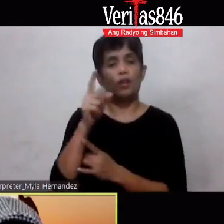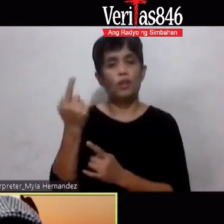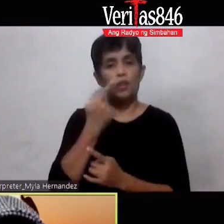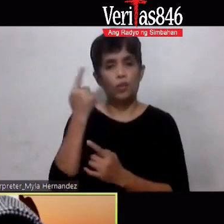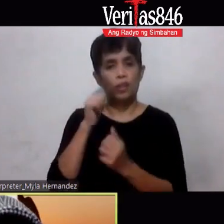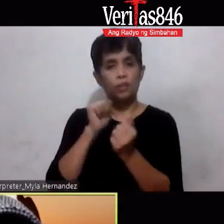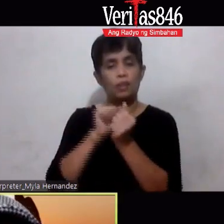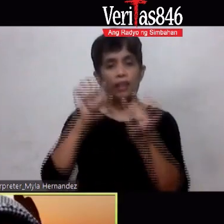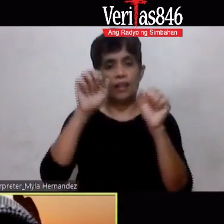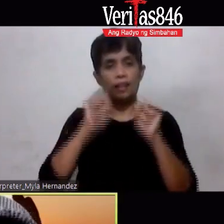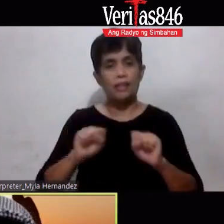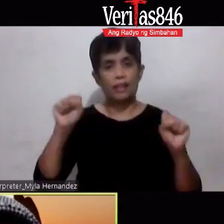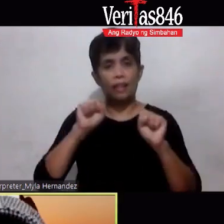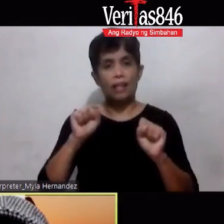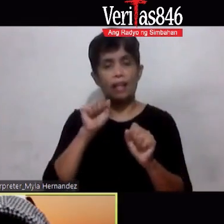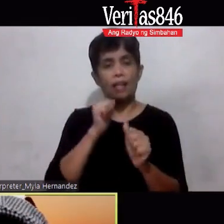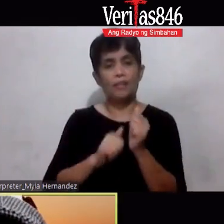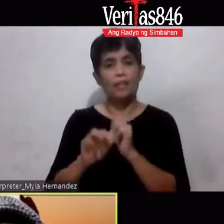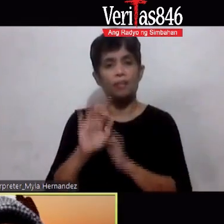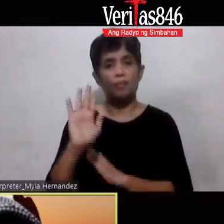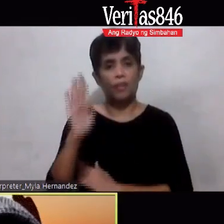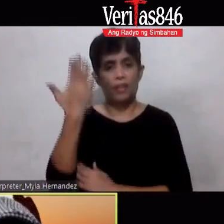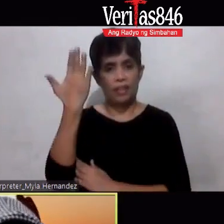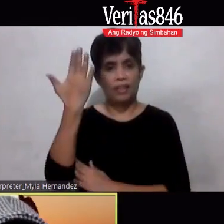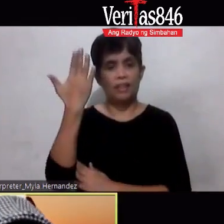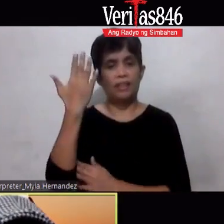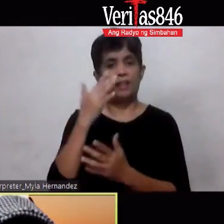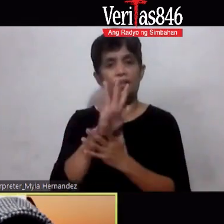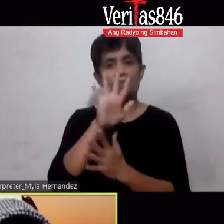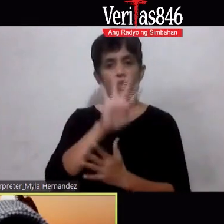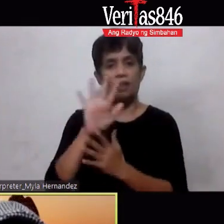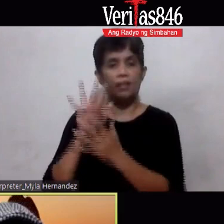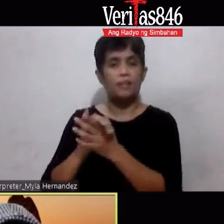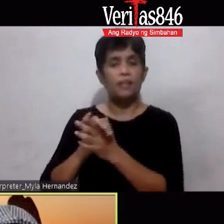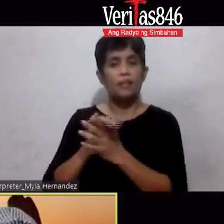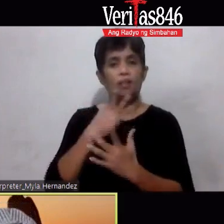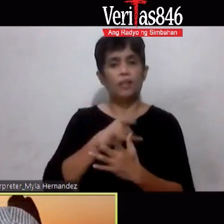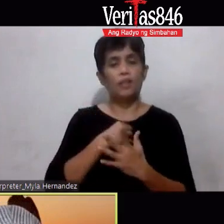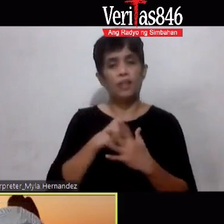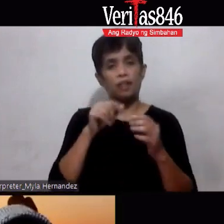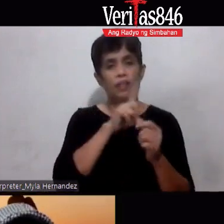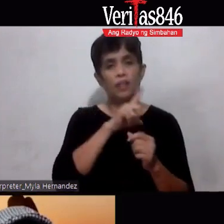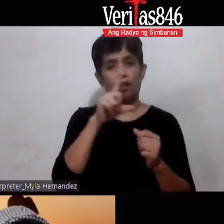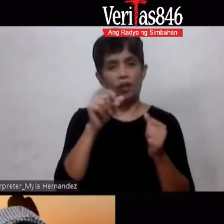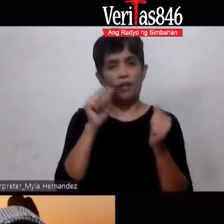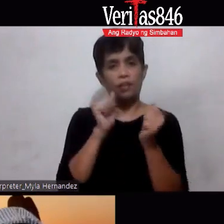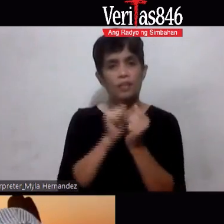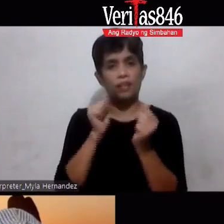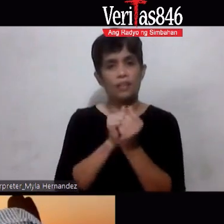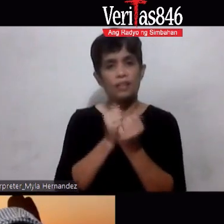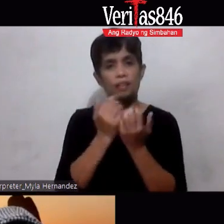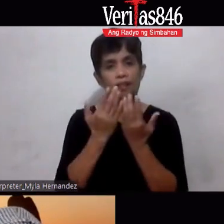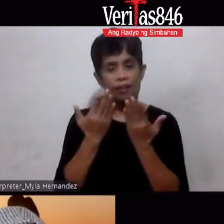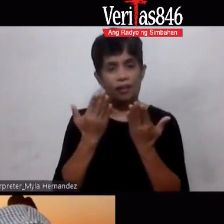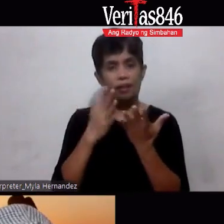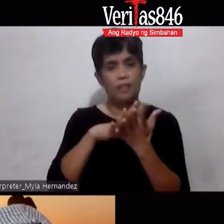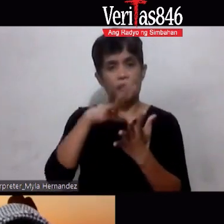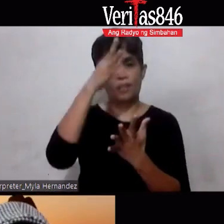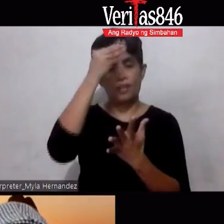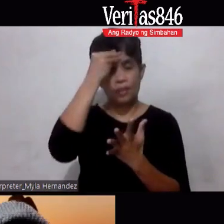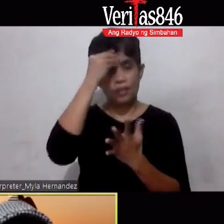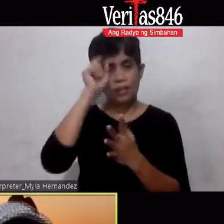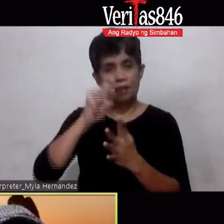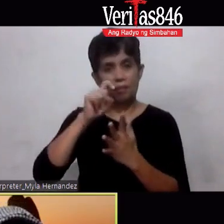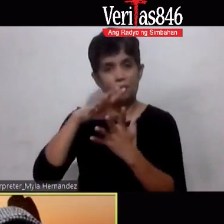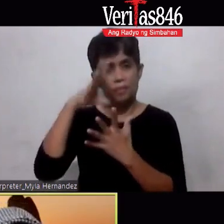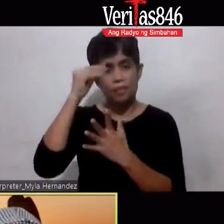alas 5 ng umaga at ang kagustuhan lang po talaga ng ating Panginoon para sa ating lahat matututin po natin yung ating mga dapat na natunan